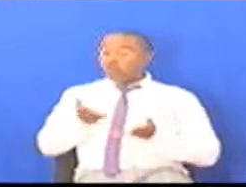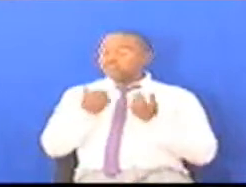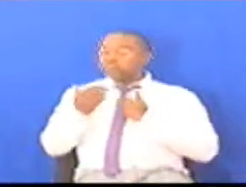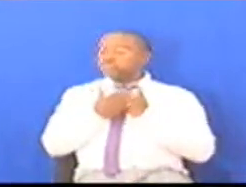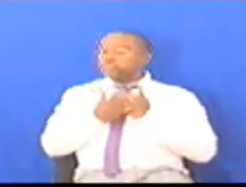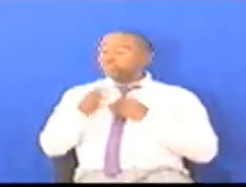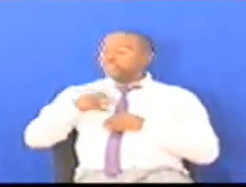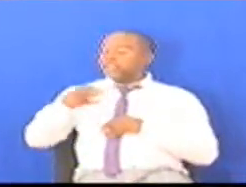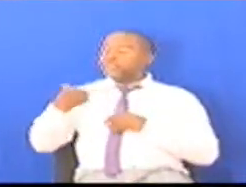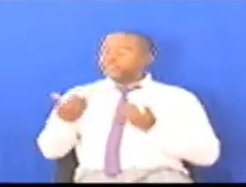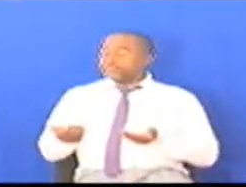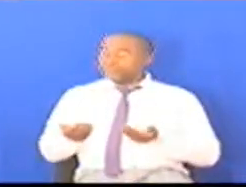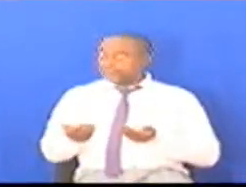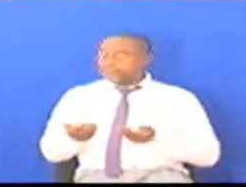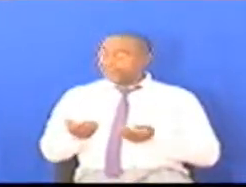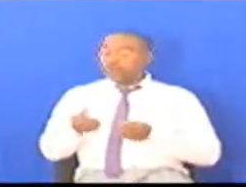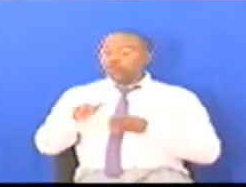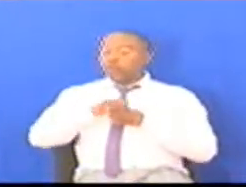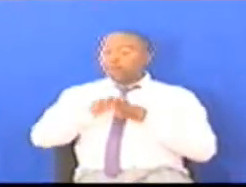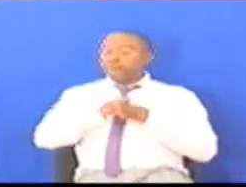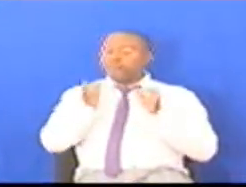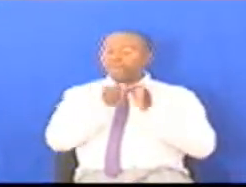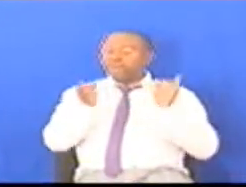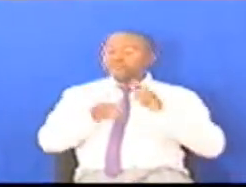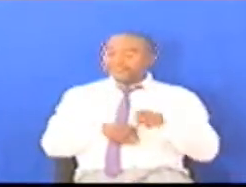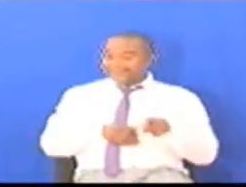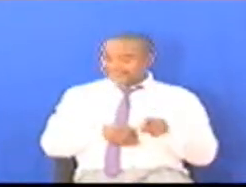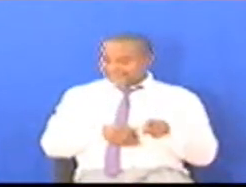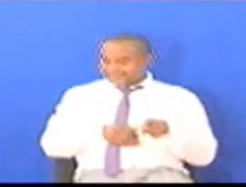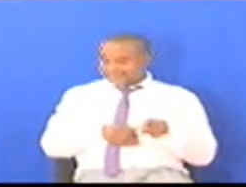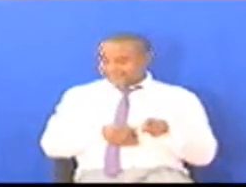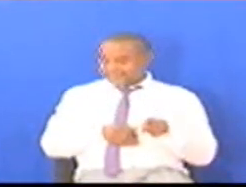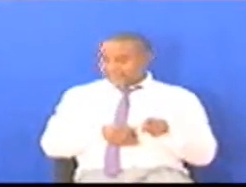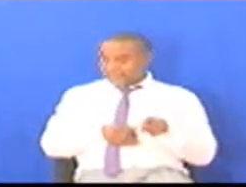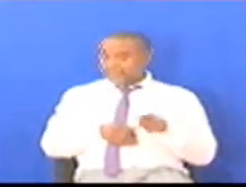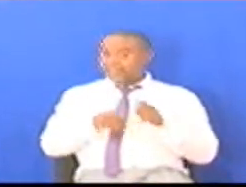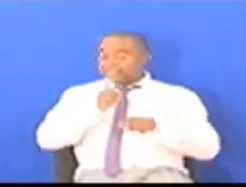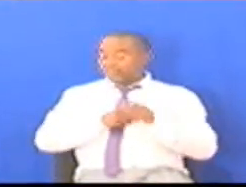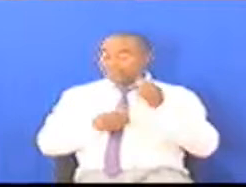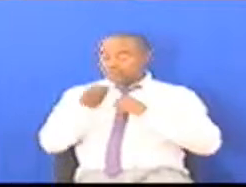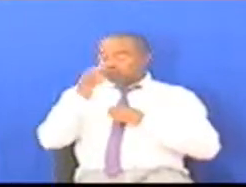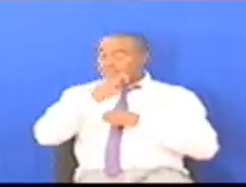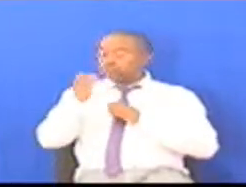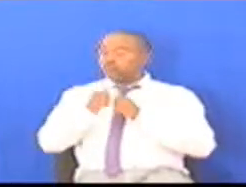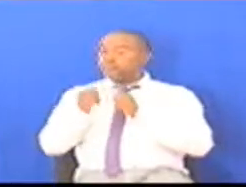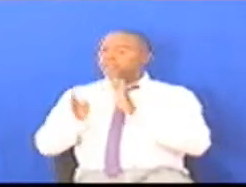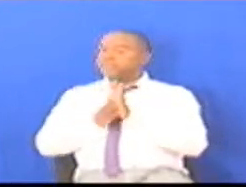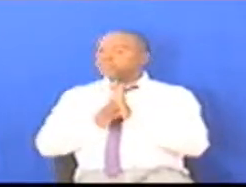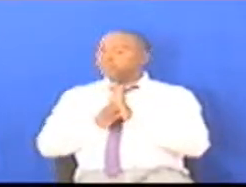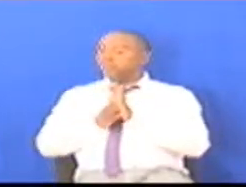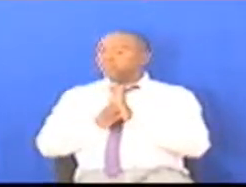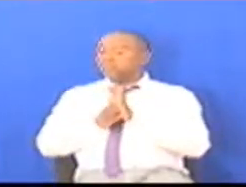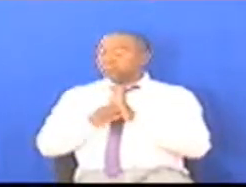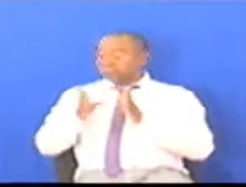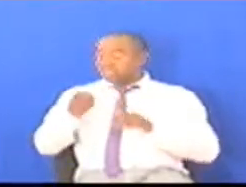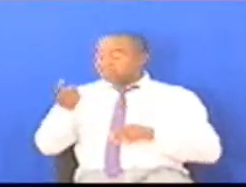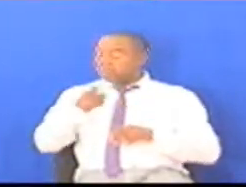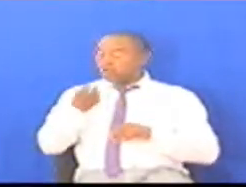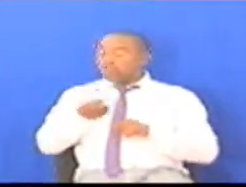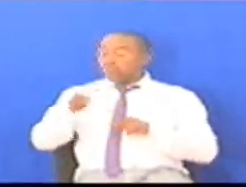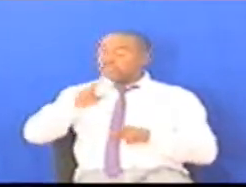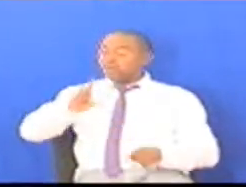Kwa kurubuni Mchi Ambazo Zina Uchumi Wakuendelea Kukua Na Kutuletea Mikopo Yenye Riba Kubwa